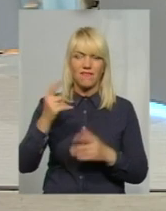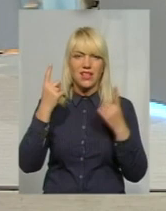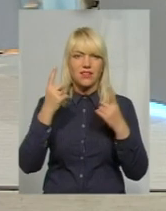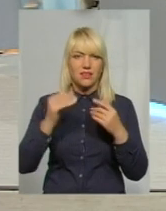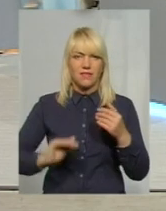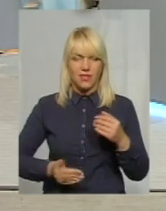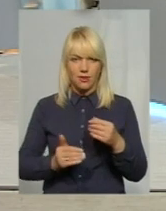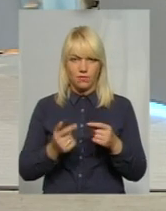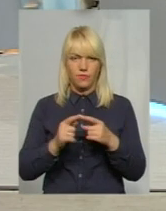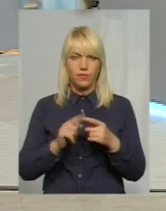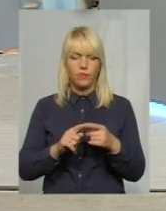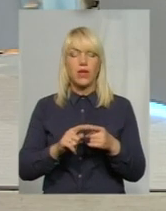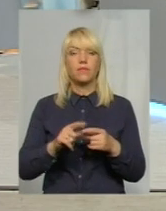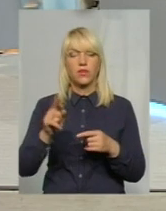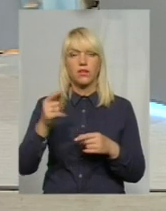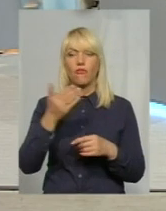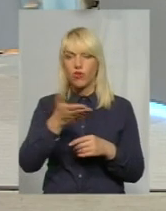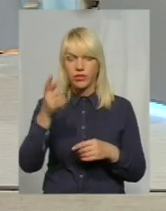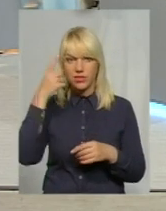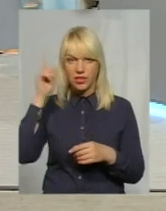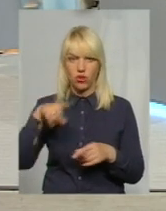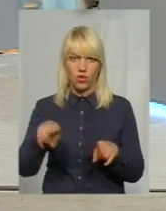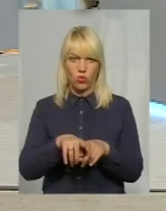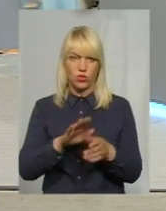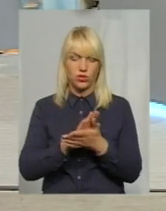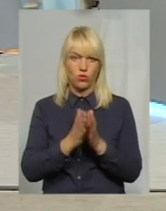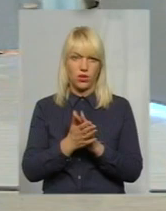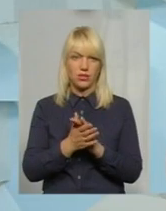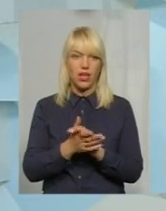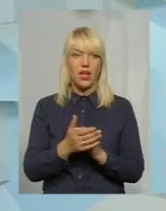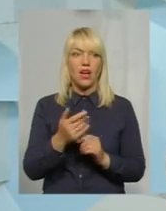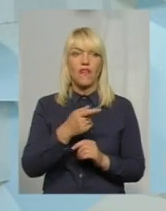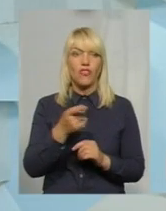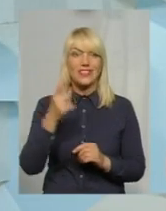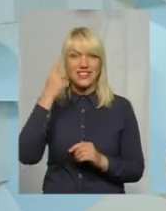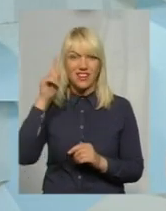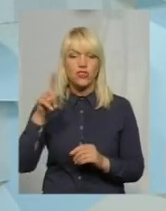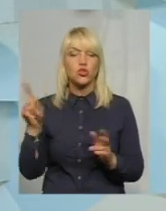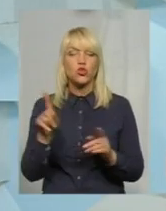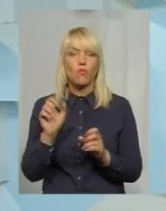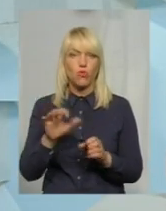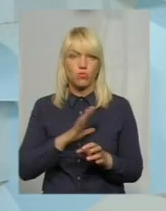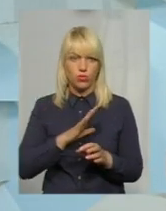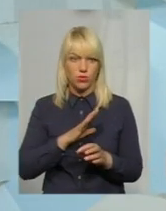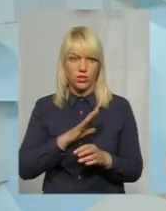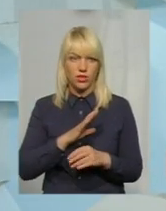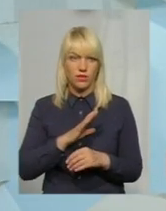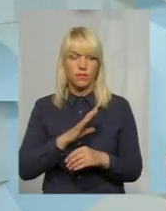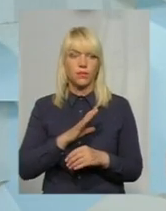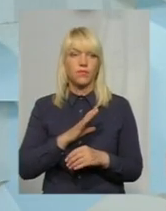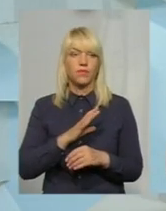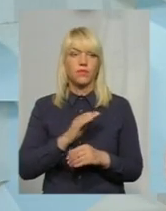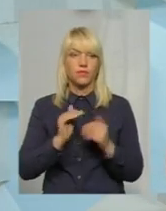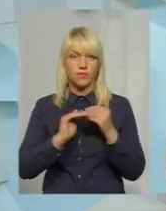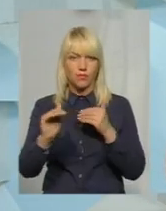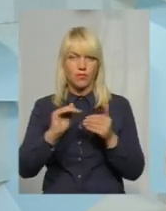таку ситуацію. І мені часом здається, що це, знаючи, до чого може привести такий обробіток,